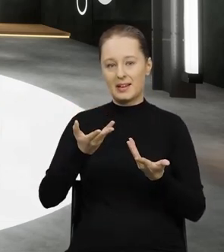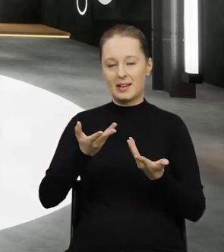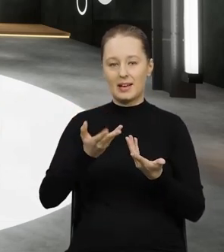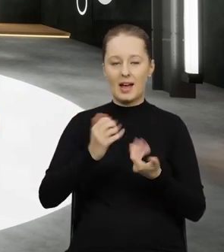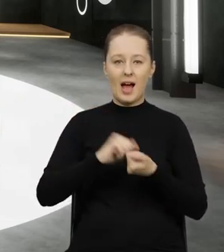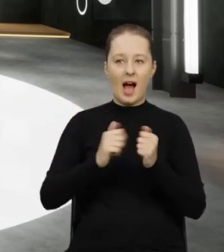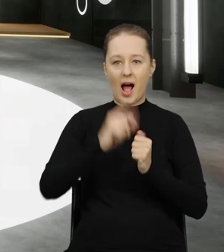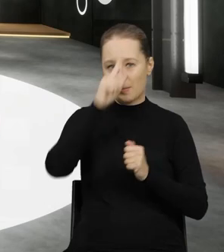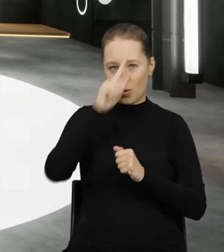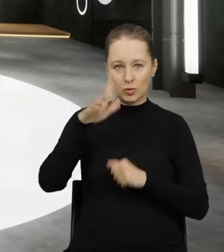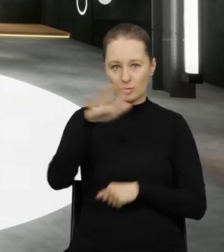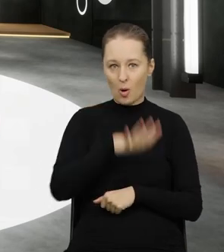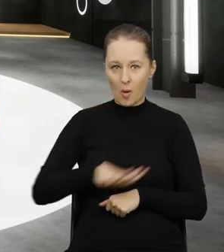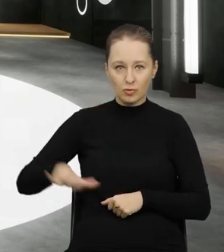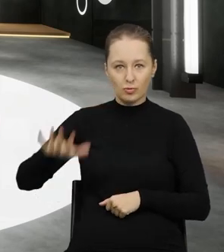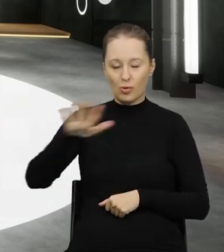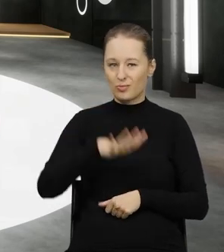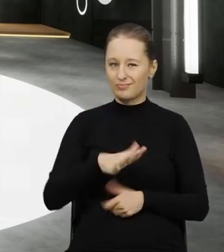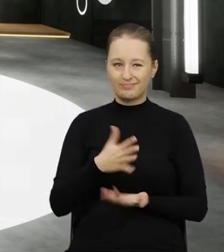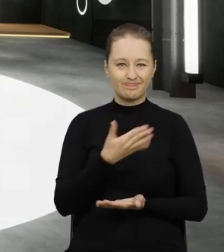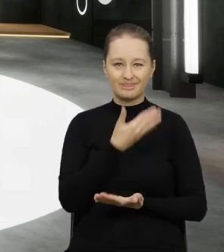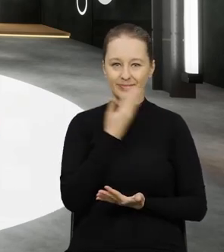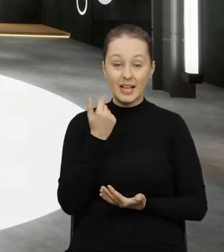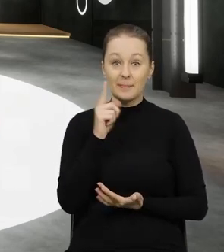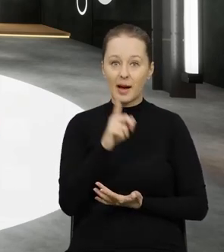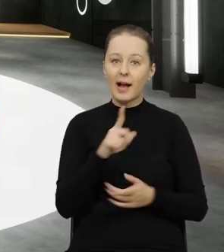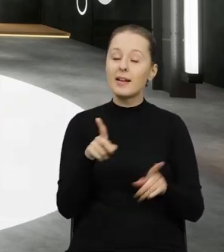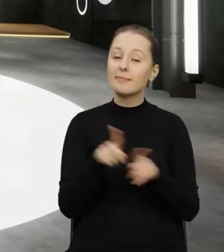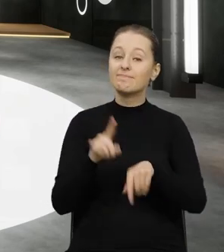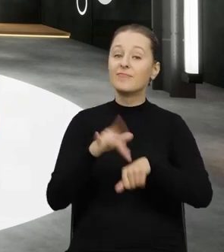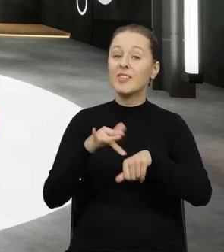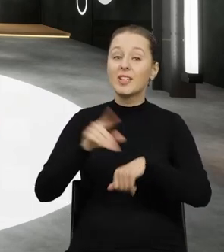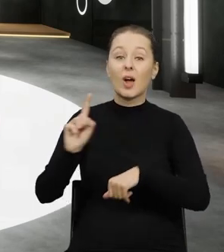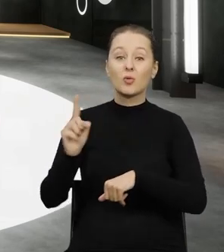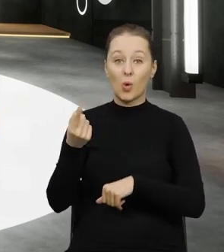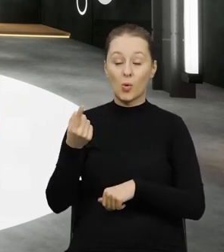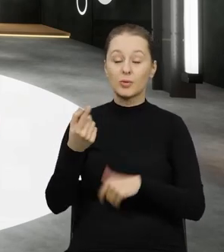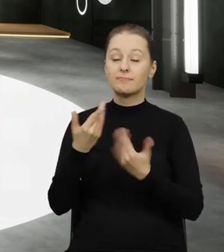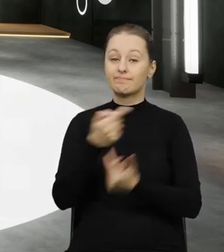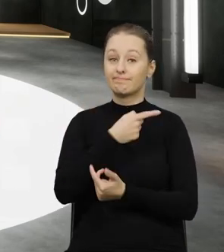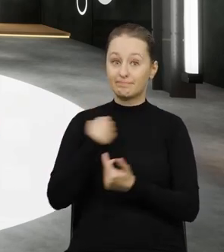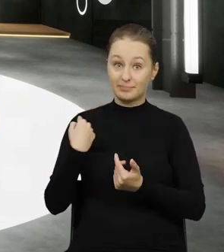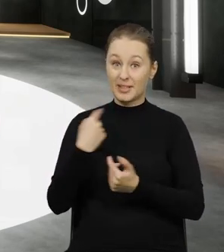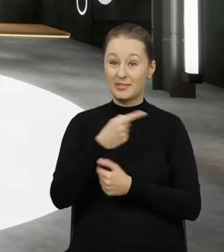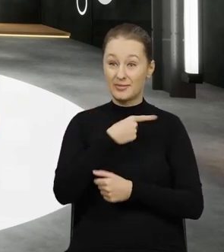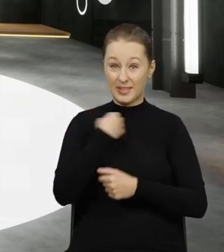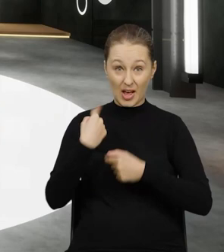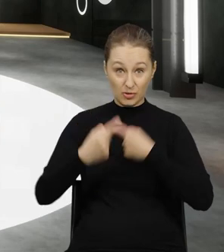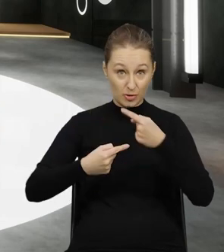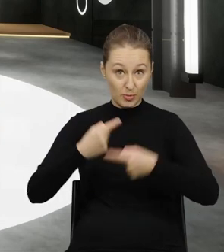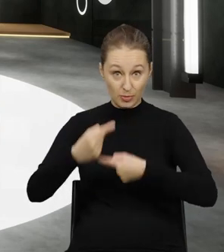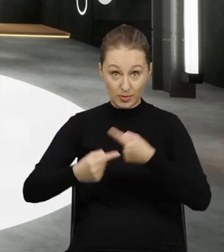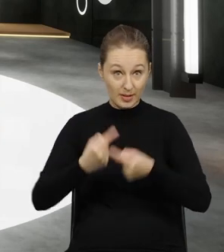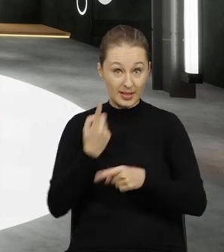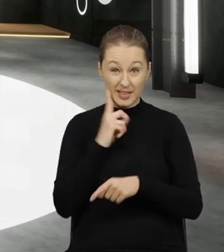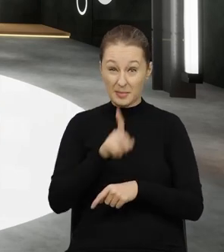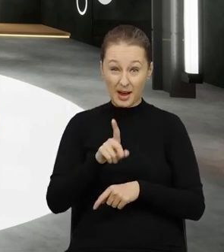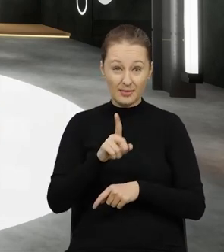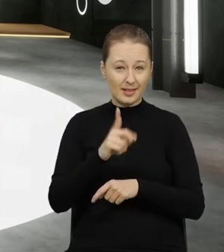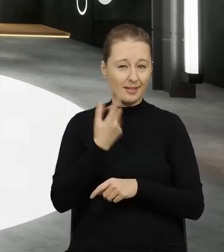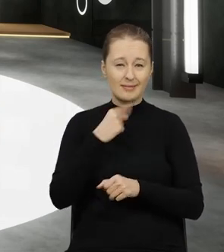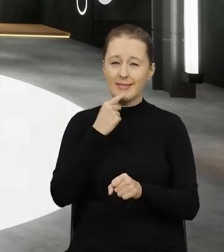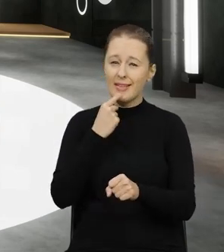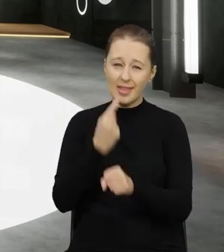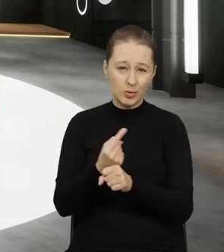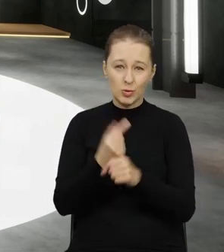społecznością lokalną, ale też proszę pamiętać, że to wynika z faktu, że my w naszych postępowaniach tak naprawdę nie